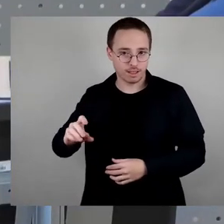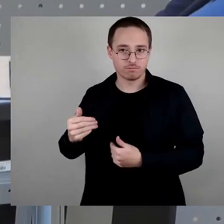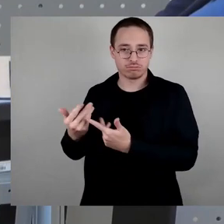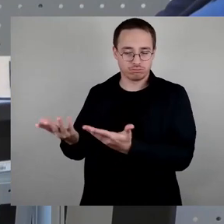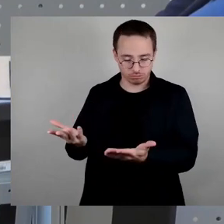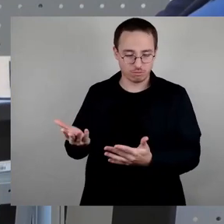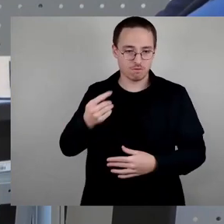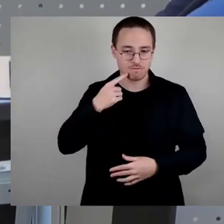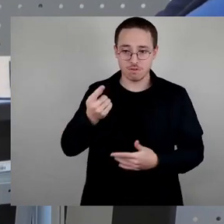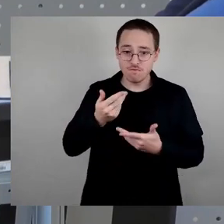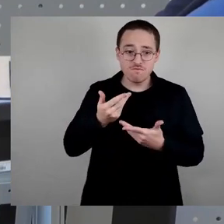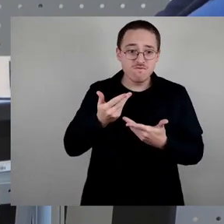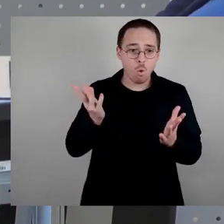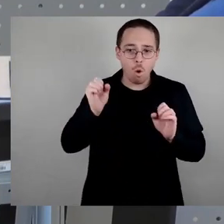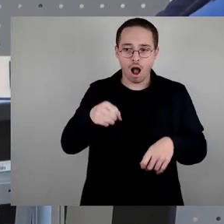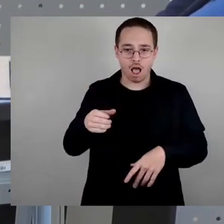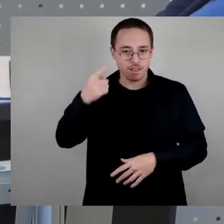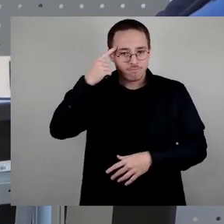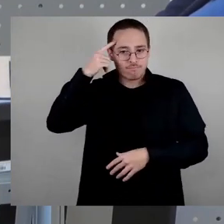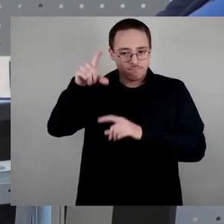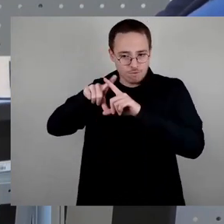kleinen, heiß umstrittenen Text gemeißelt.